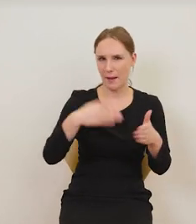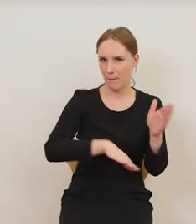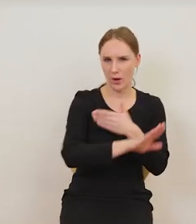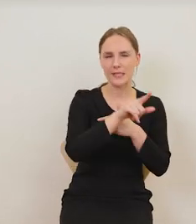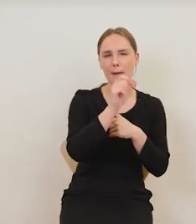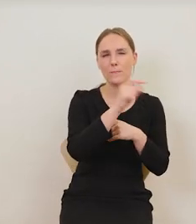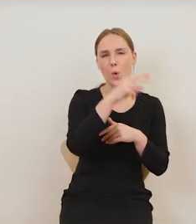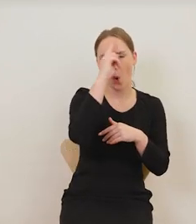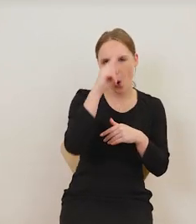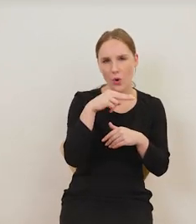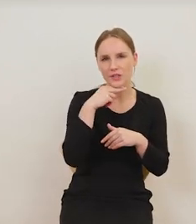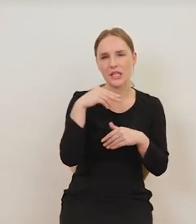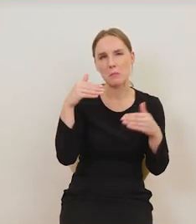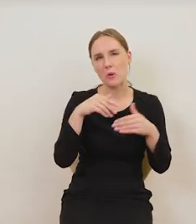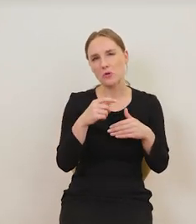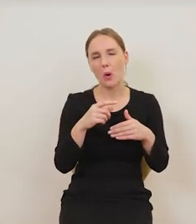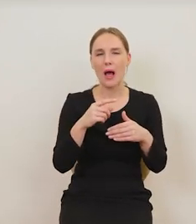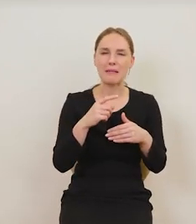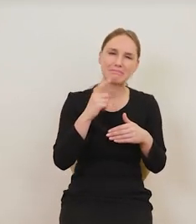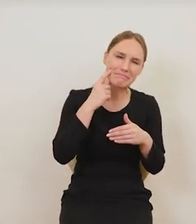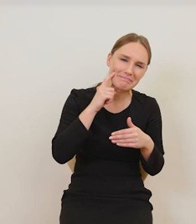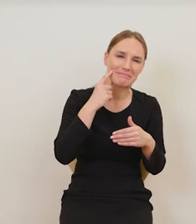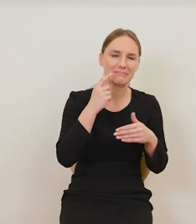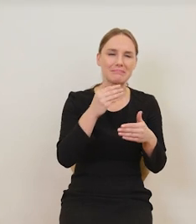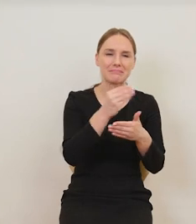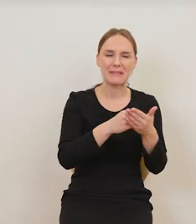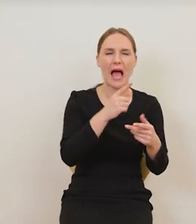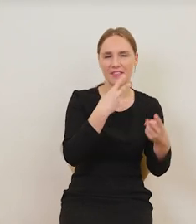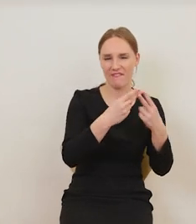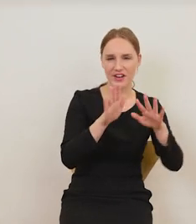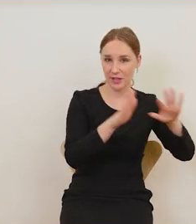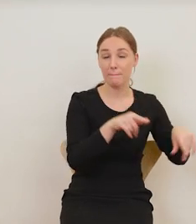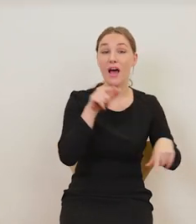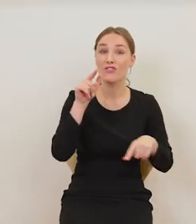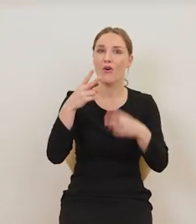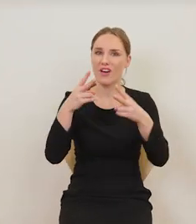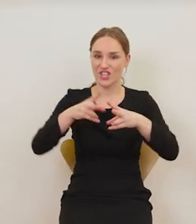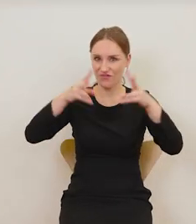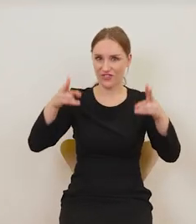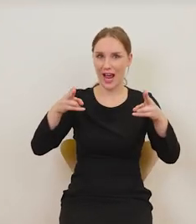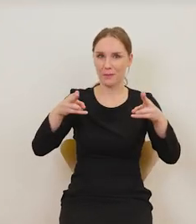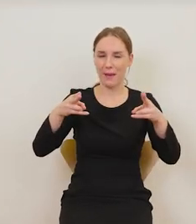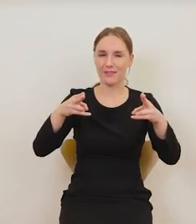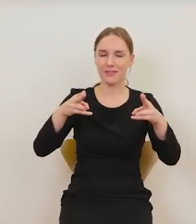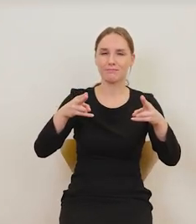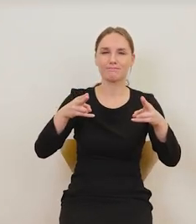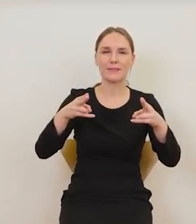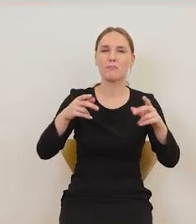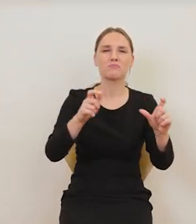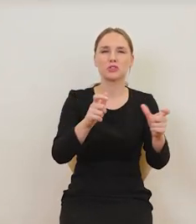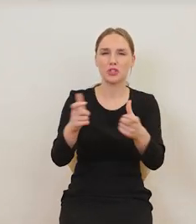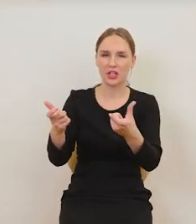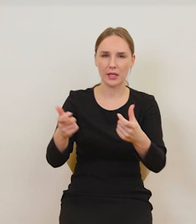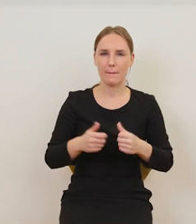być może, czy karykatura ojca, nieważne. Ważne jest to, co się dzieje tutaj na tym wybranym przeze mnie